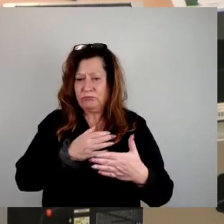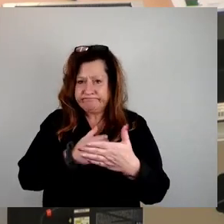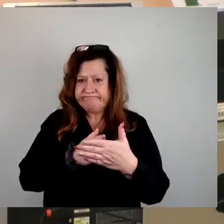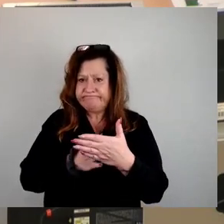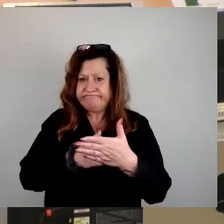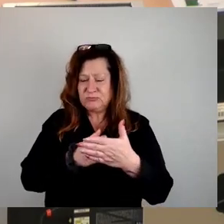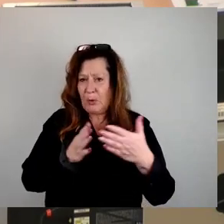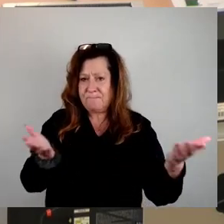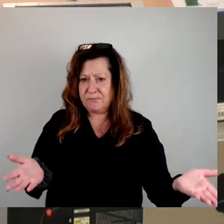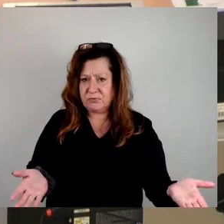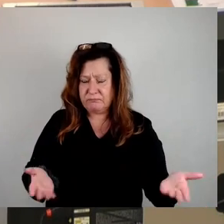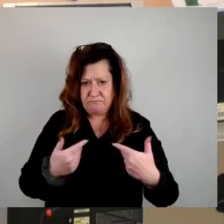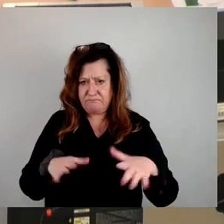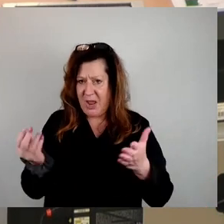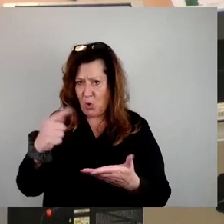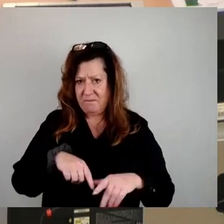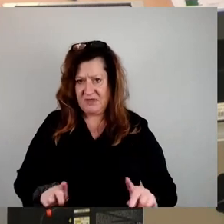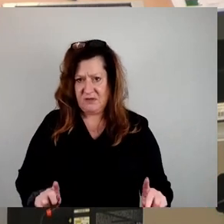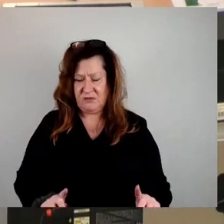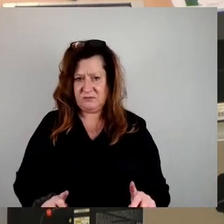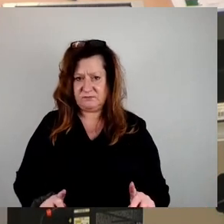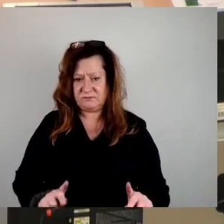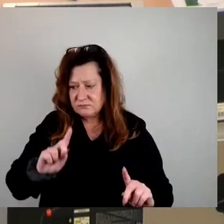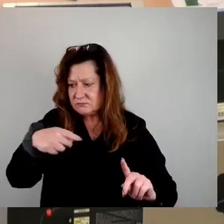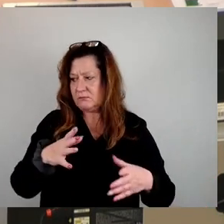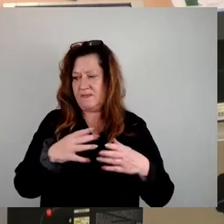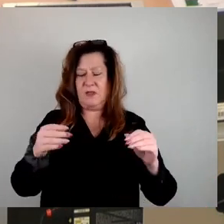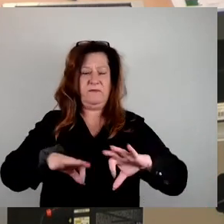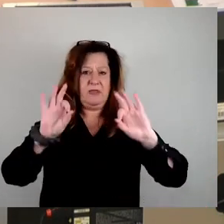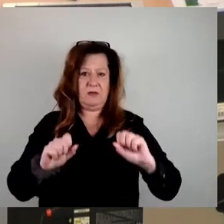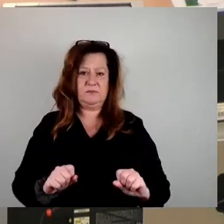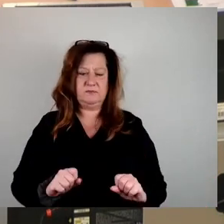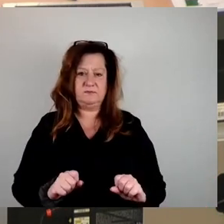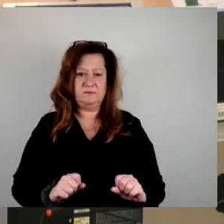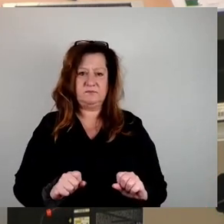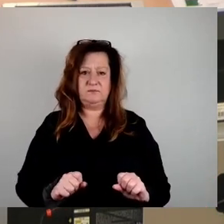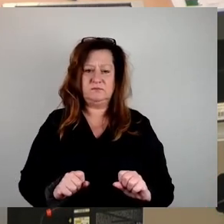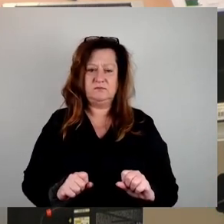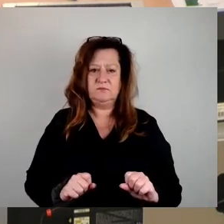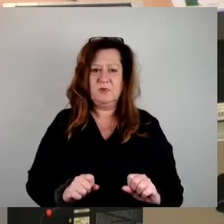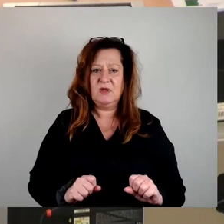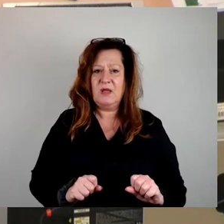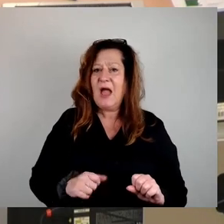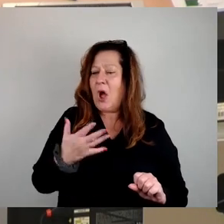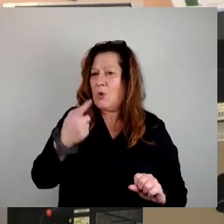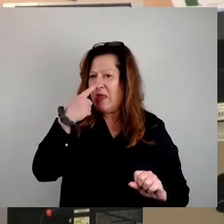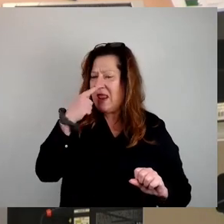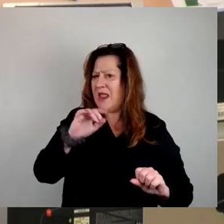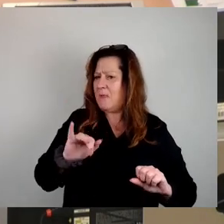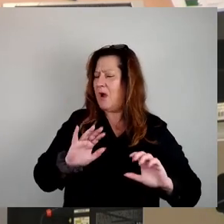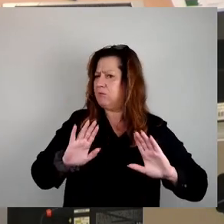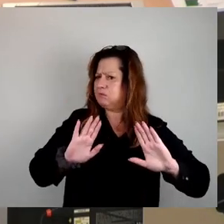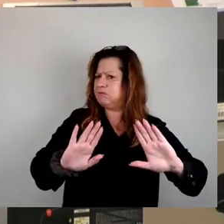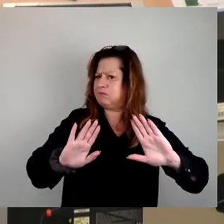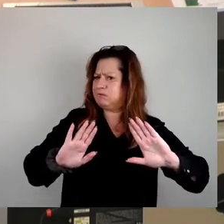dann finden Sie auch eine Lösung jenseits aller Vorbehalte, die insbesondere von